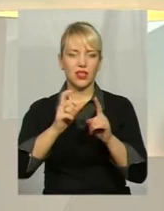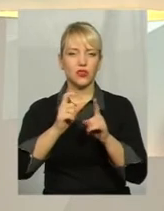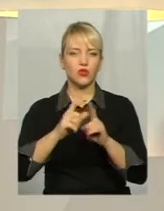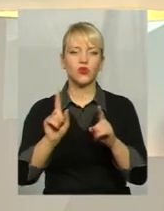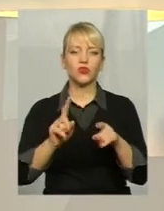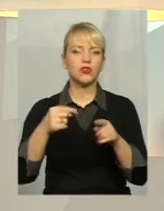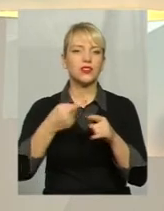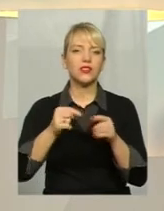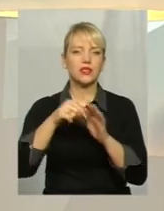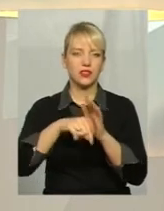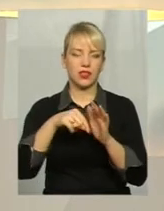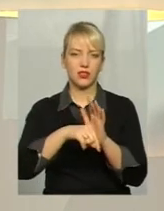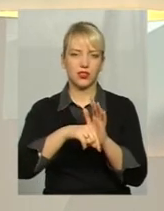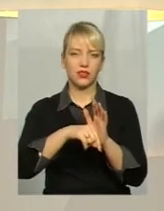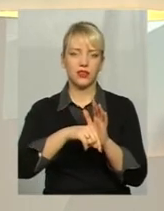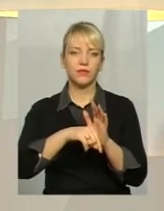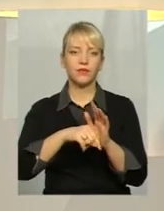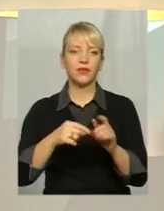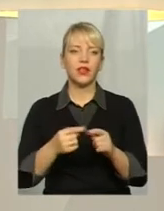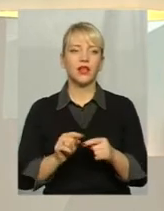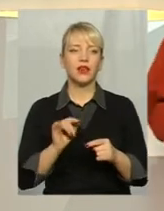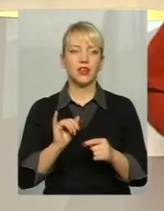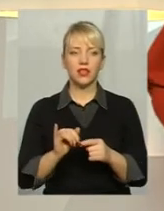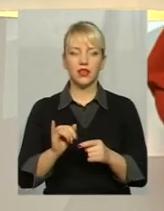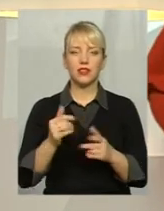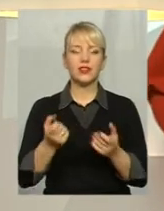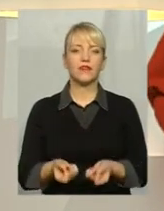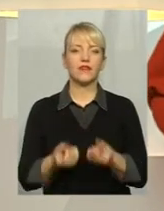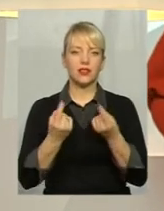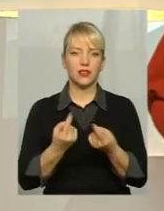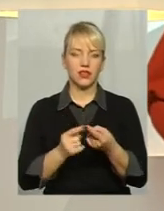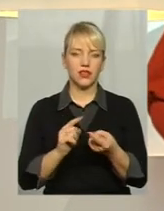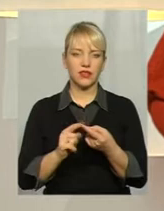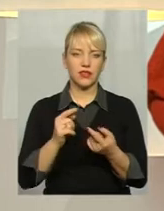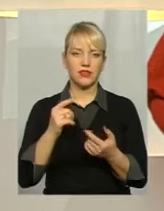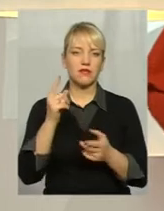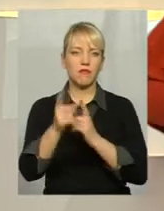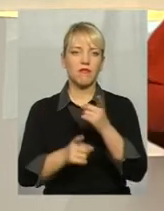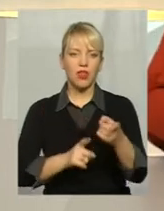що застоїть за цим ємким поняттям Звідки віє вітер змін,